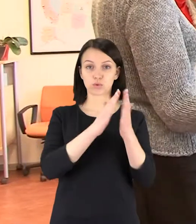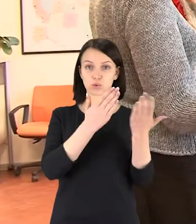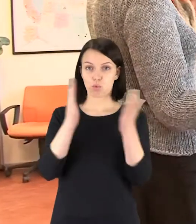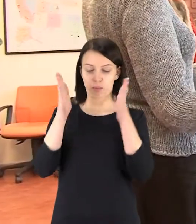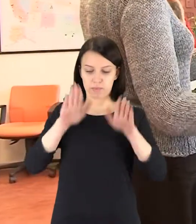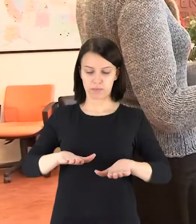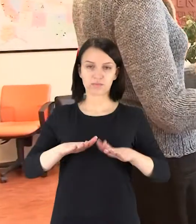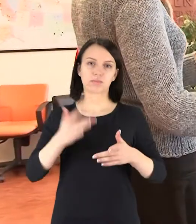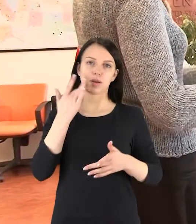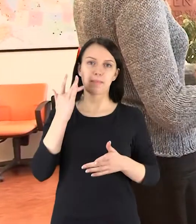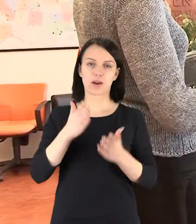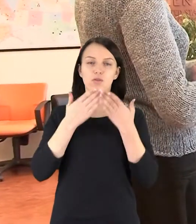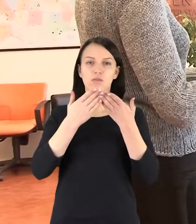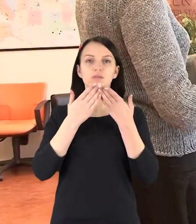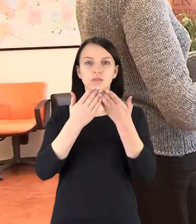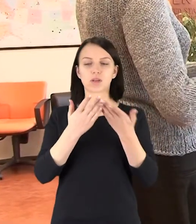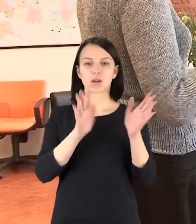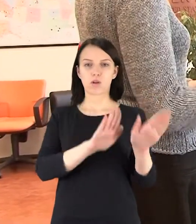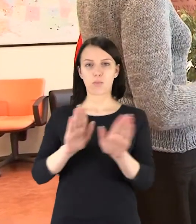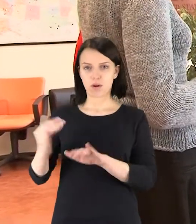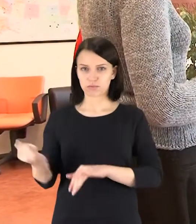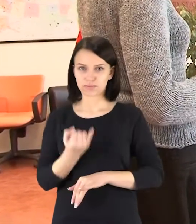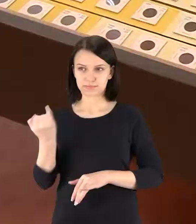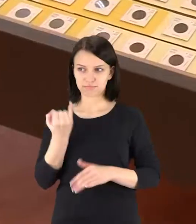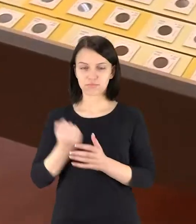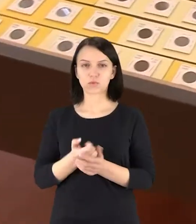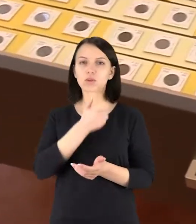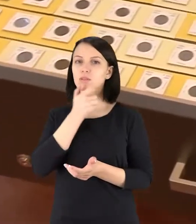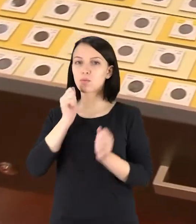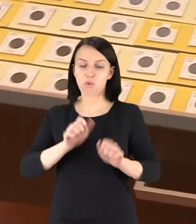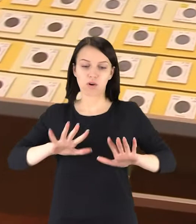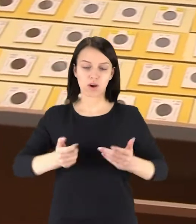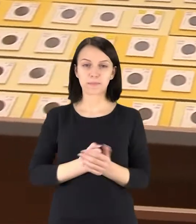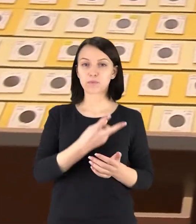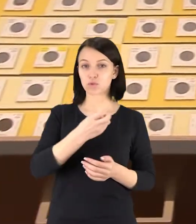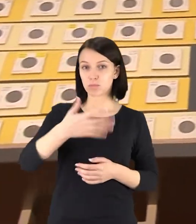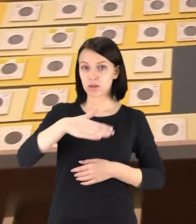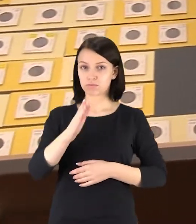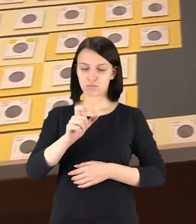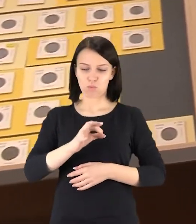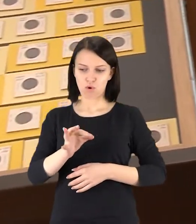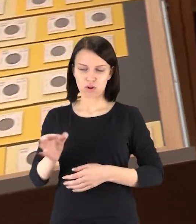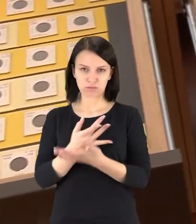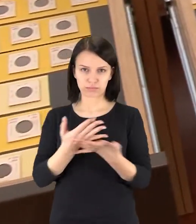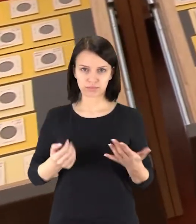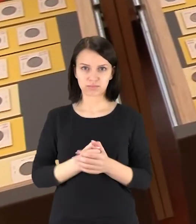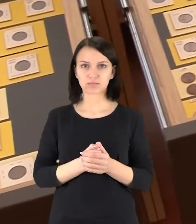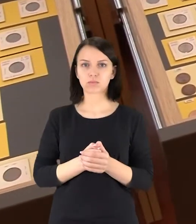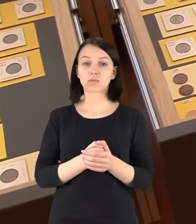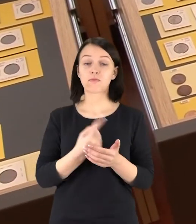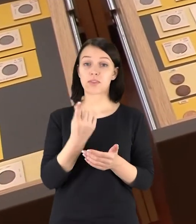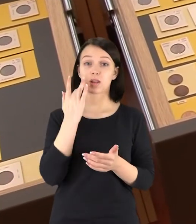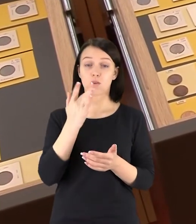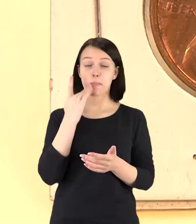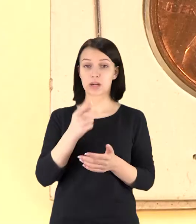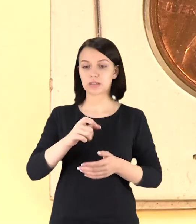Povilovišinskio bibliotekos Amerikos skaitykloje atidaryta neįprasta paroda. Joje galima išvysti daugiau kaip pustrečio šimto monetų. Ir ne